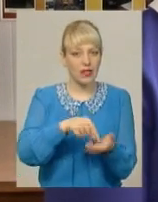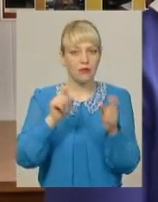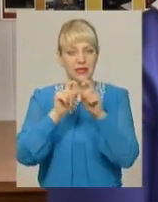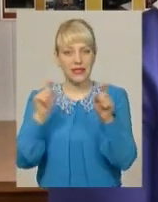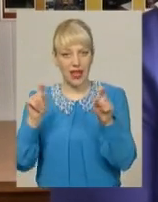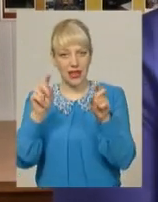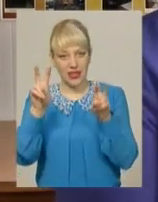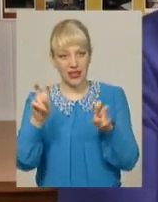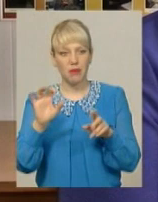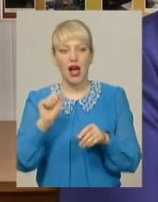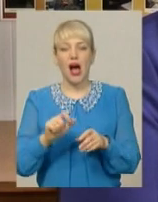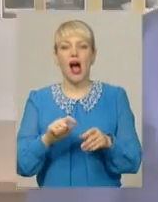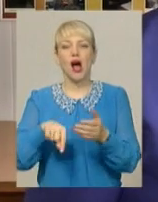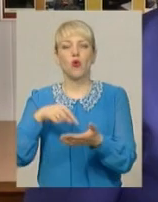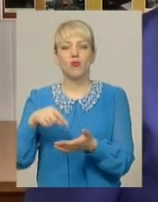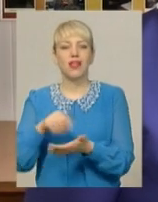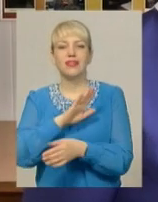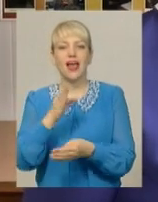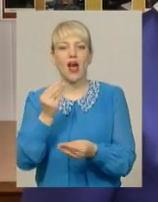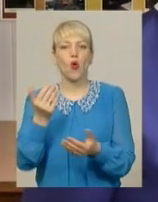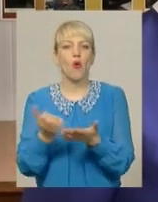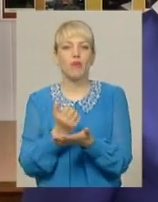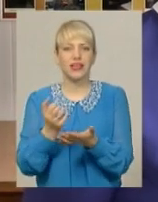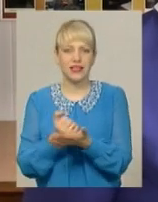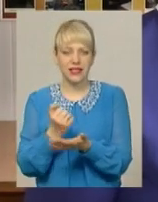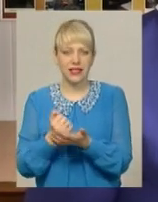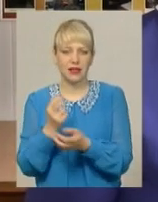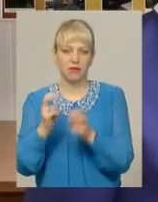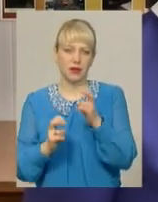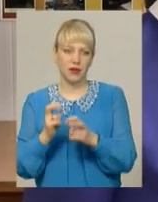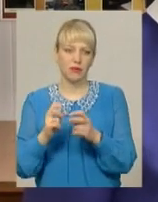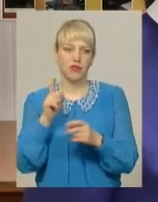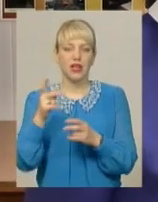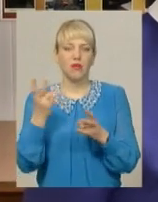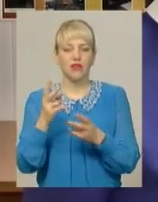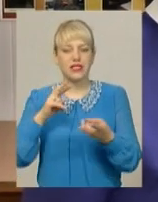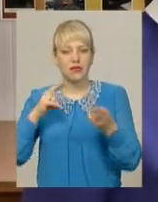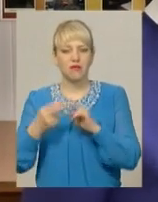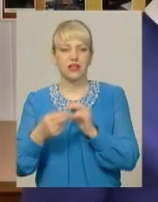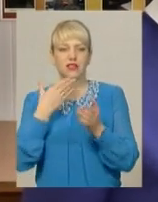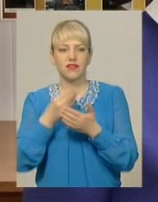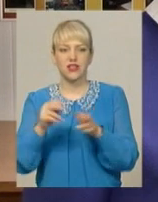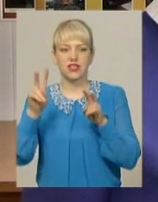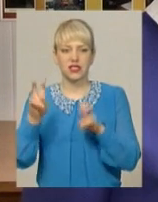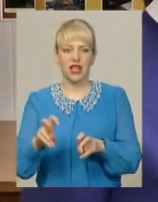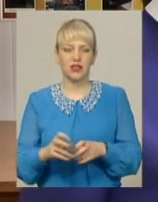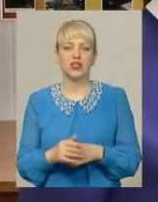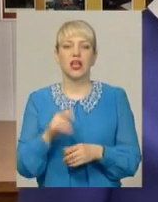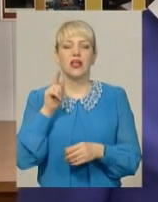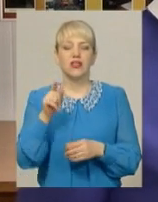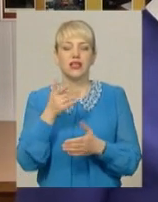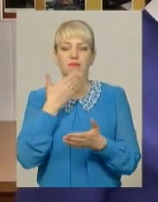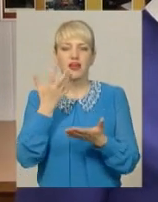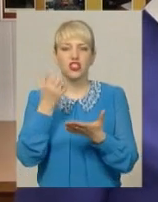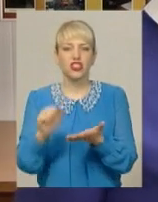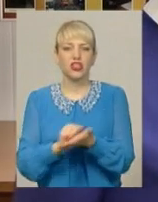а комунальними некомерційними підприємствами. Вони почали змінювати свій статус і вони ще не отримали ліцензію вже на новостворений заклад. Тобто на